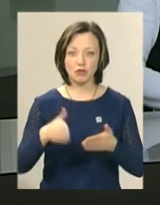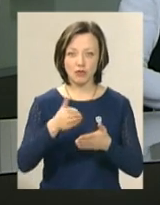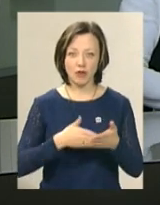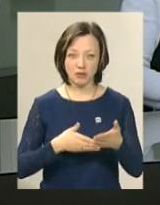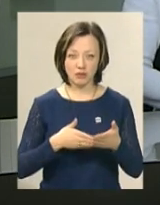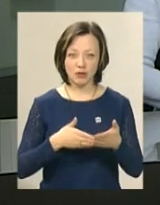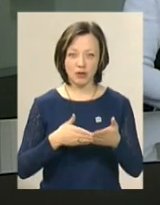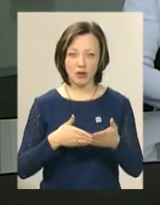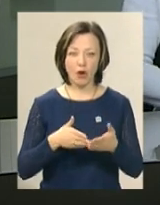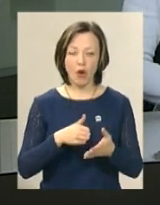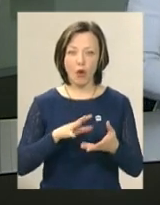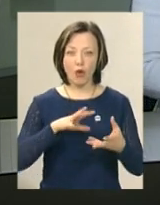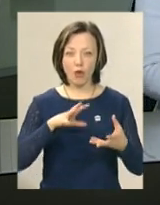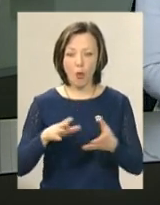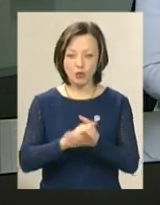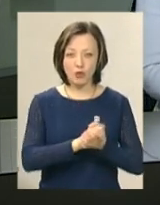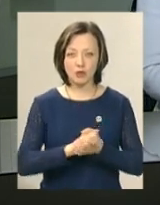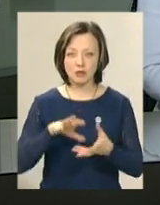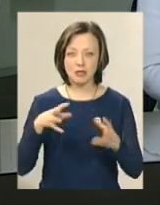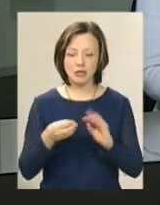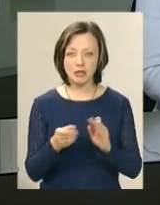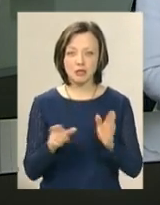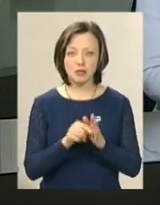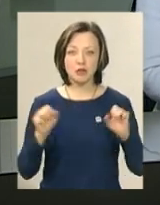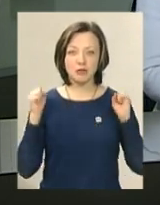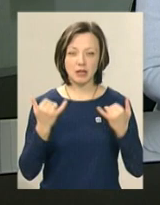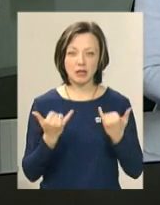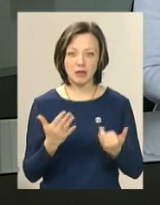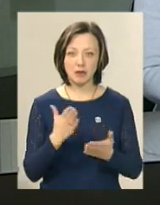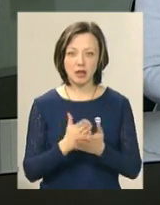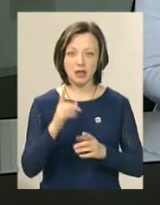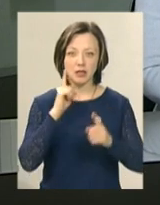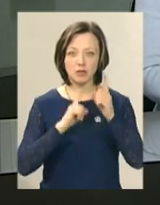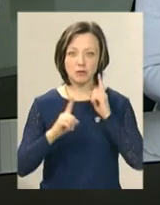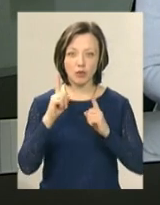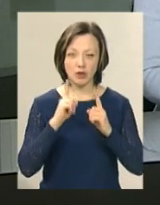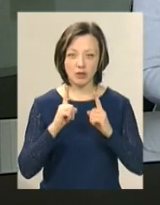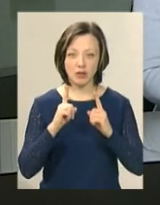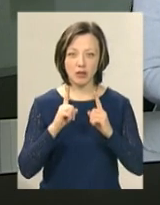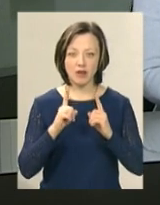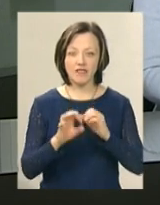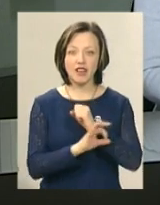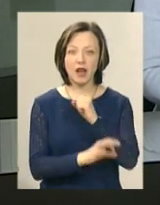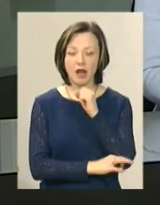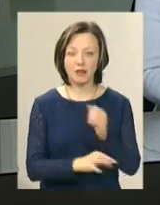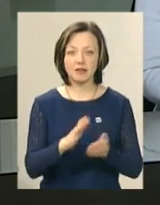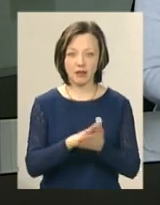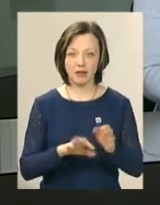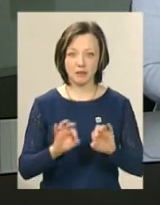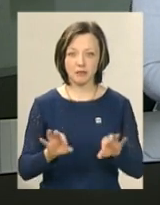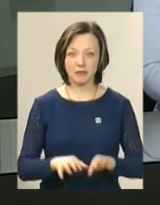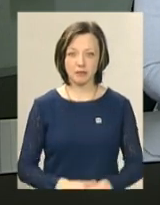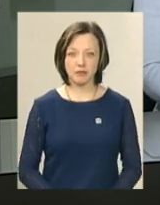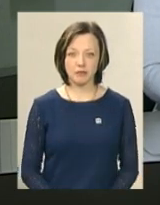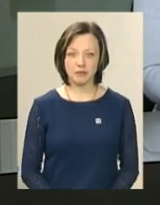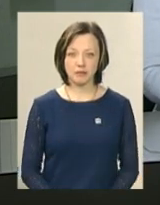консолідованого заліку. Зі спортсменкою, яка нині перебуває на зборах у Фінляндії, скайпом спілкувалася Ярослава Антошевська.